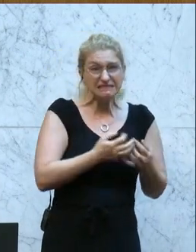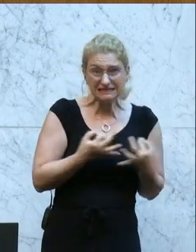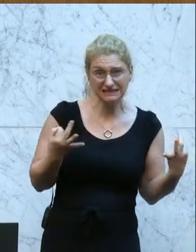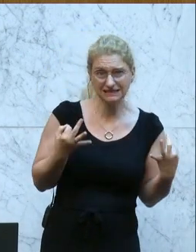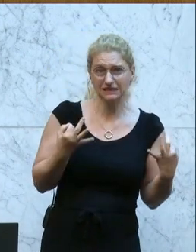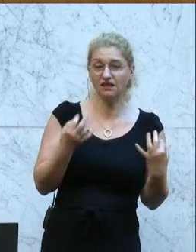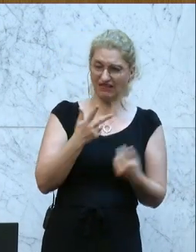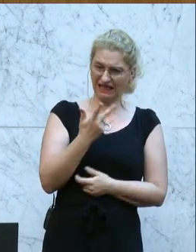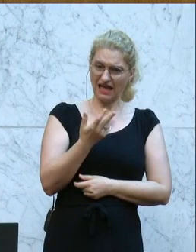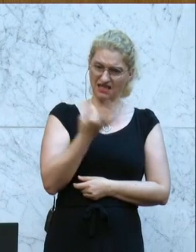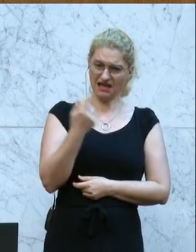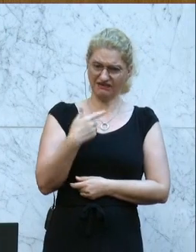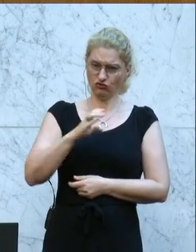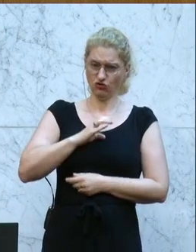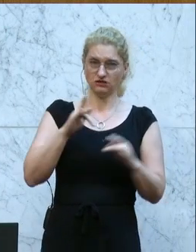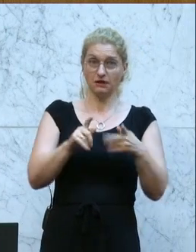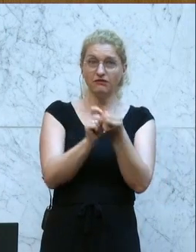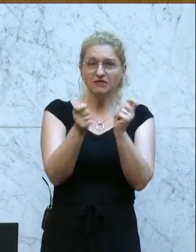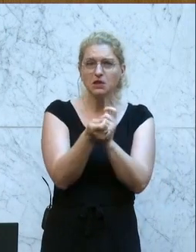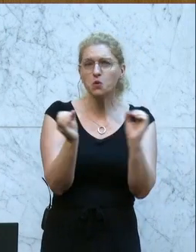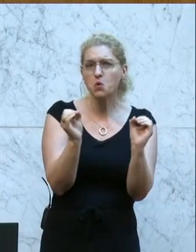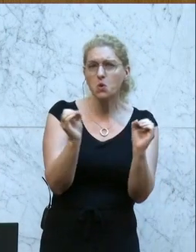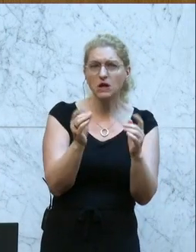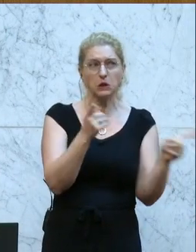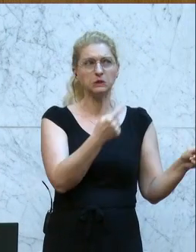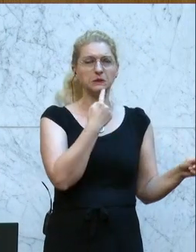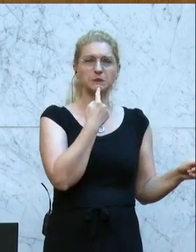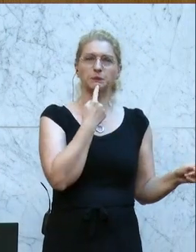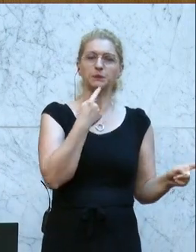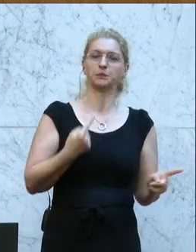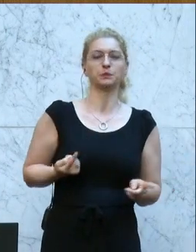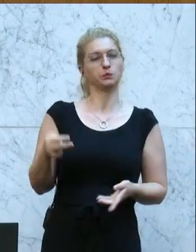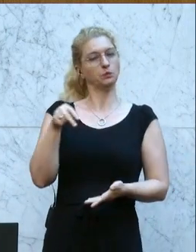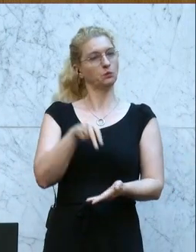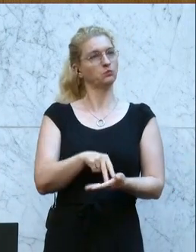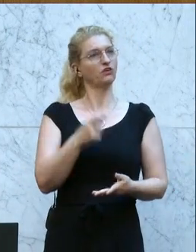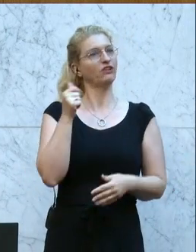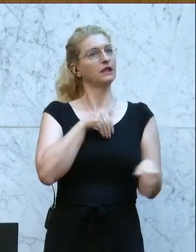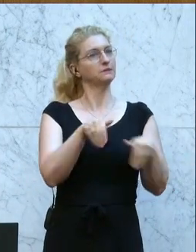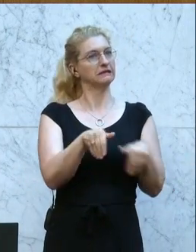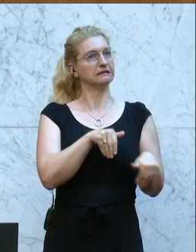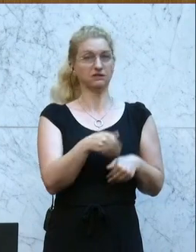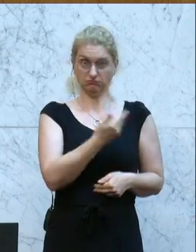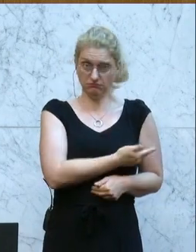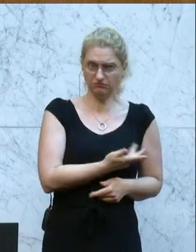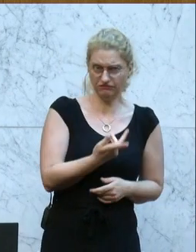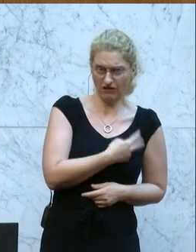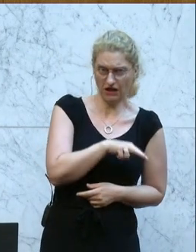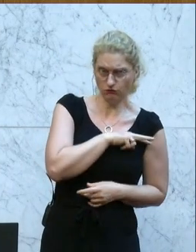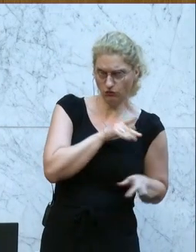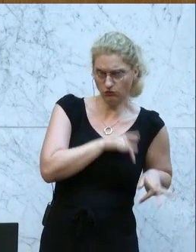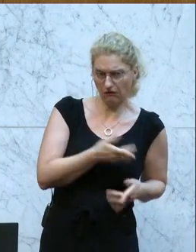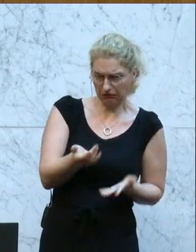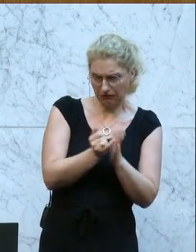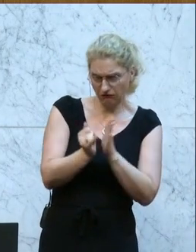die Chance, wir ändern daran nichts. Und dann stellen Sie sich her als Finanzminister, verantwortlich für diese Inflation, schauen